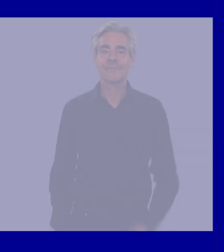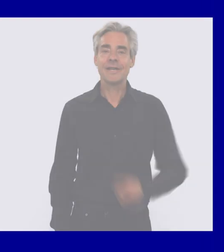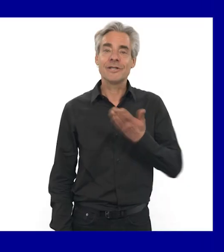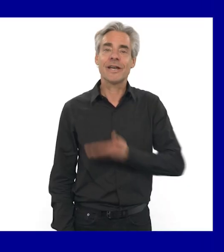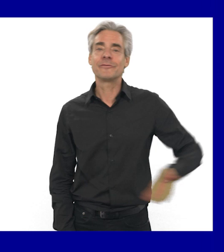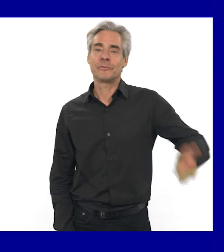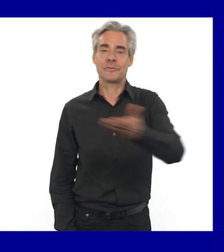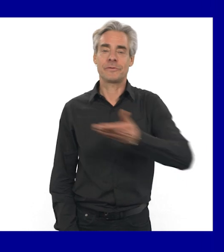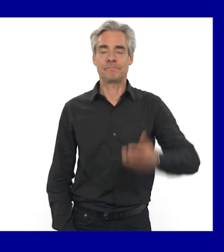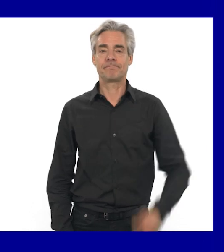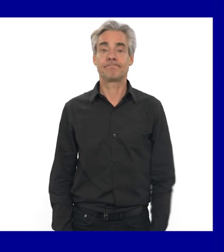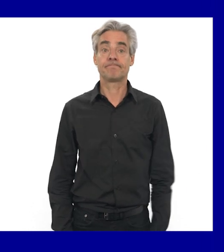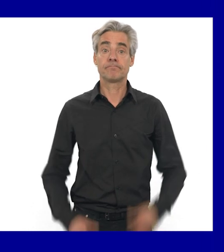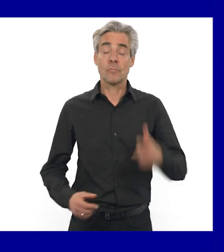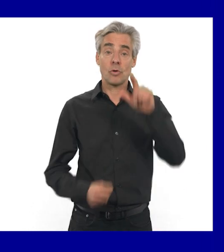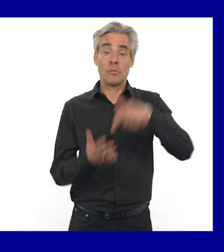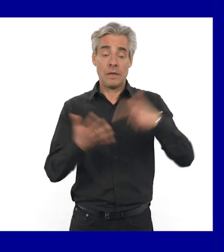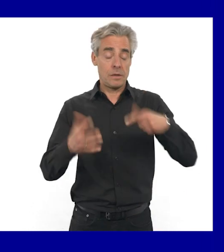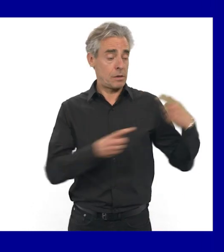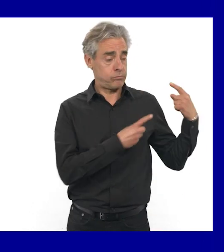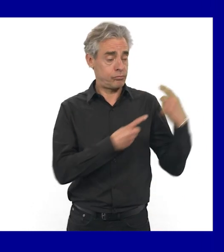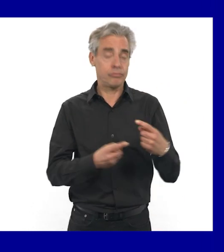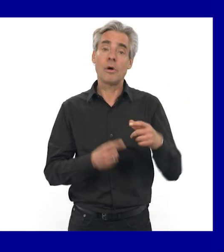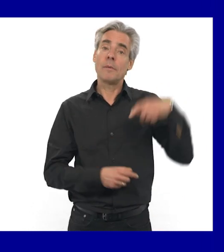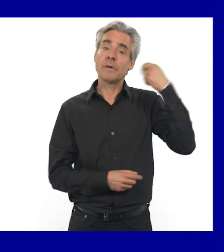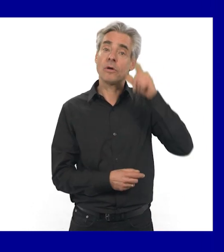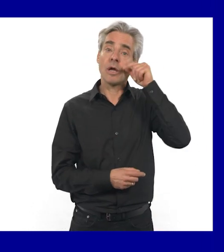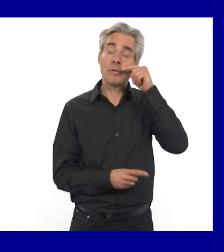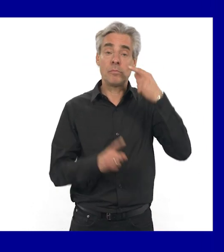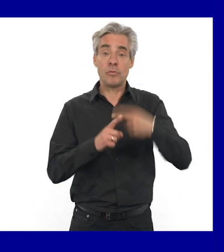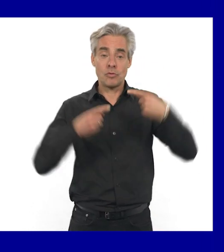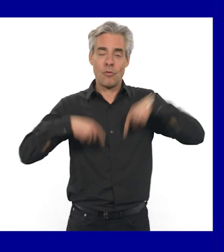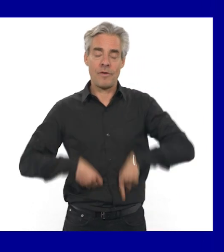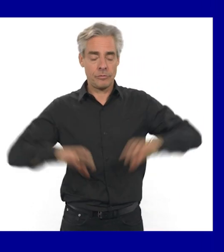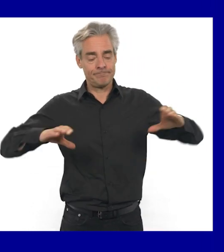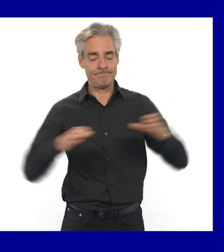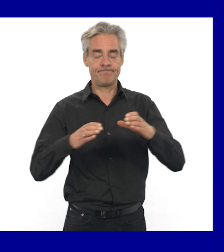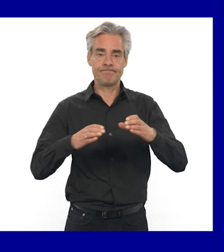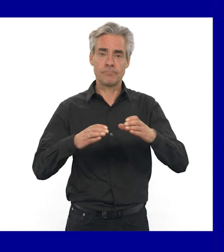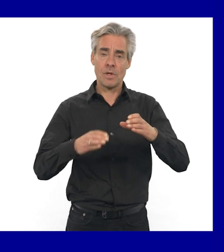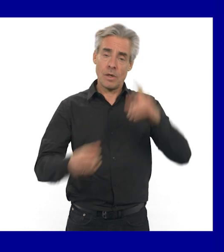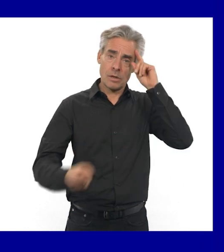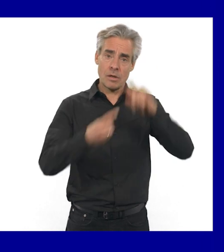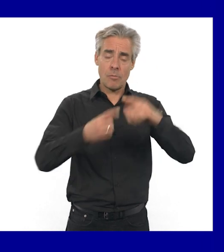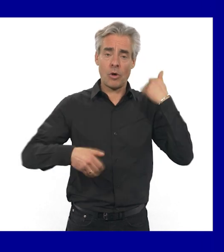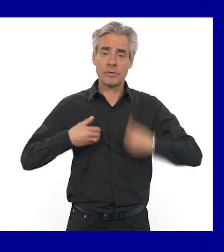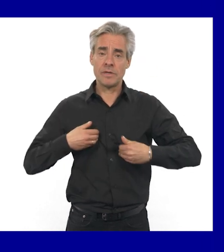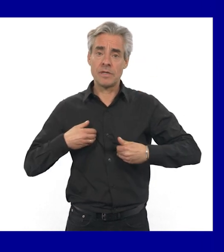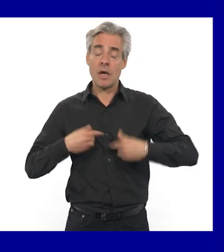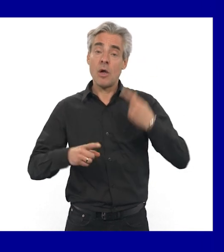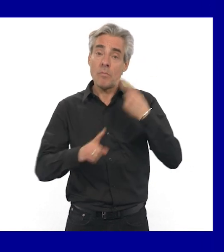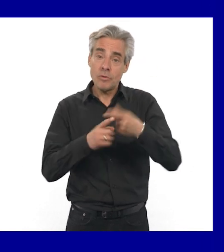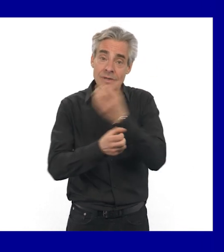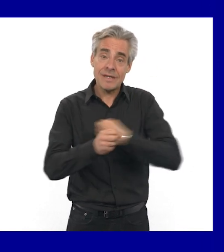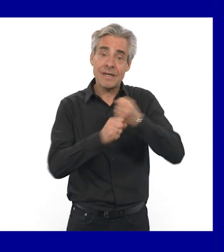Chères toutes et chers tous, Depuis 2017, le président de la République et son gouvernement ont fait du handicap et de la